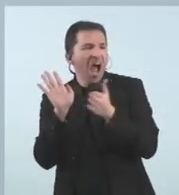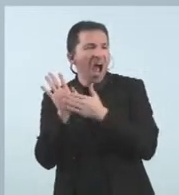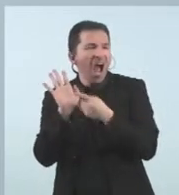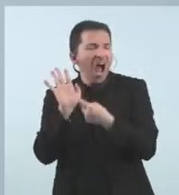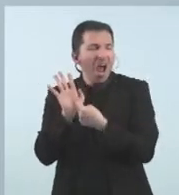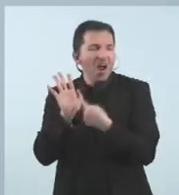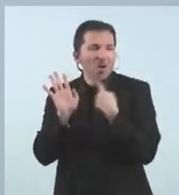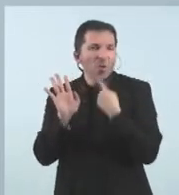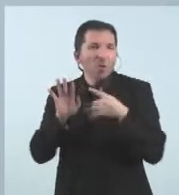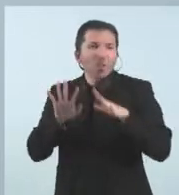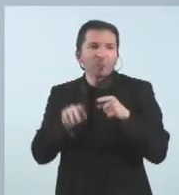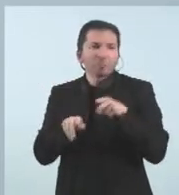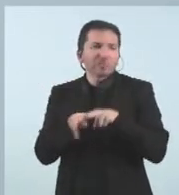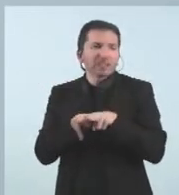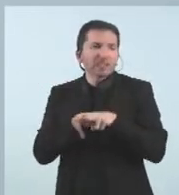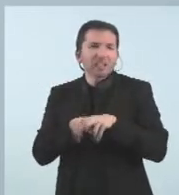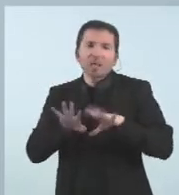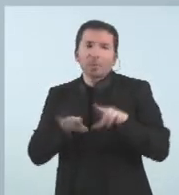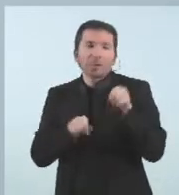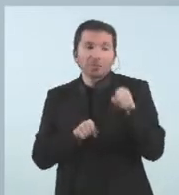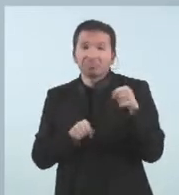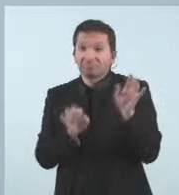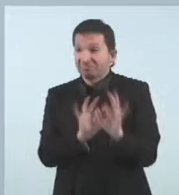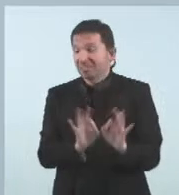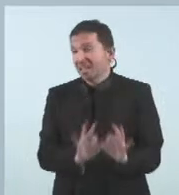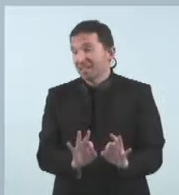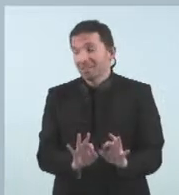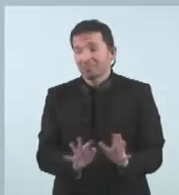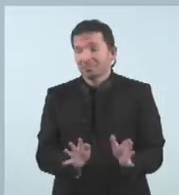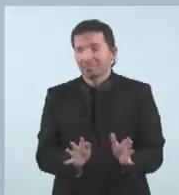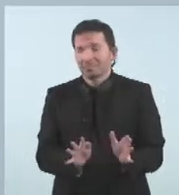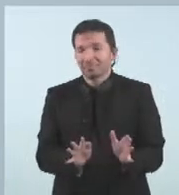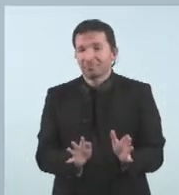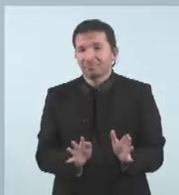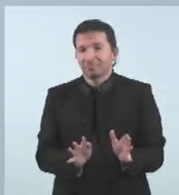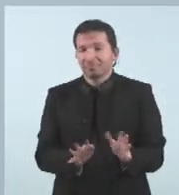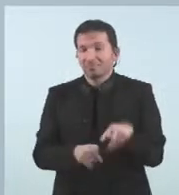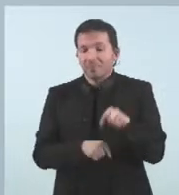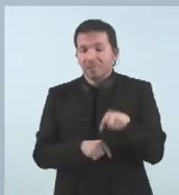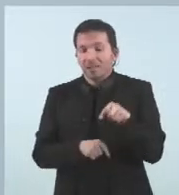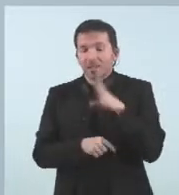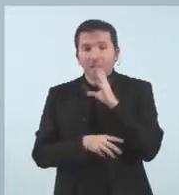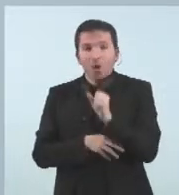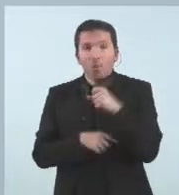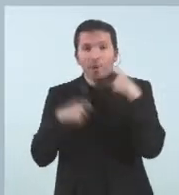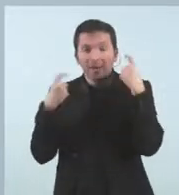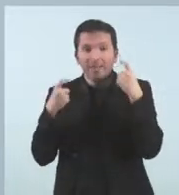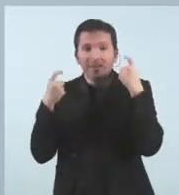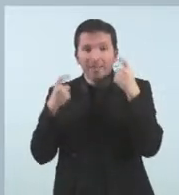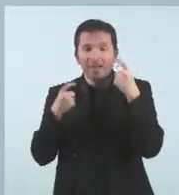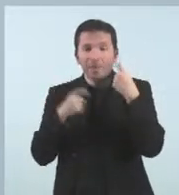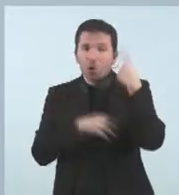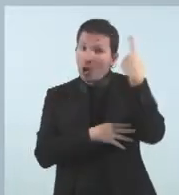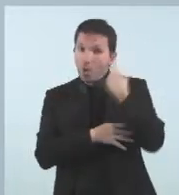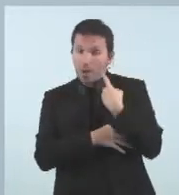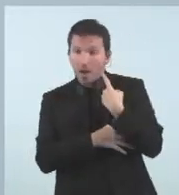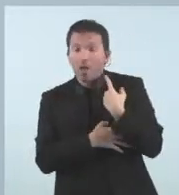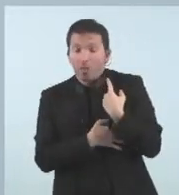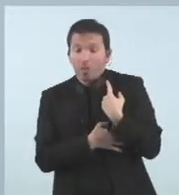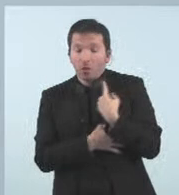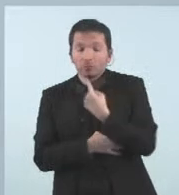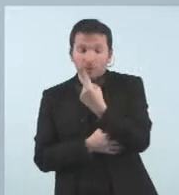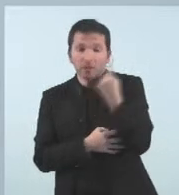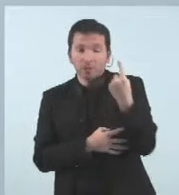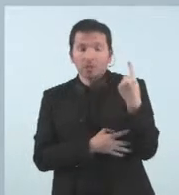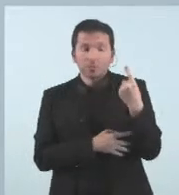de les esmenes que ens presenten des del Partit Social Demòcrata. En canvi, des del Govern intentem, amb l'obligació que ens pertoca, fer prova de